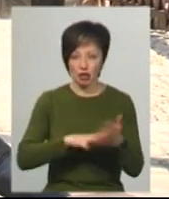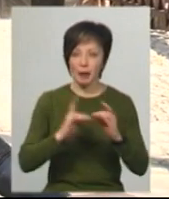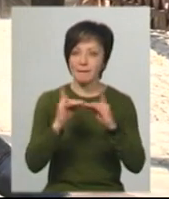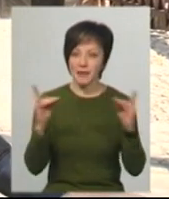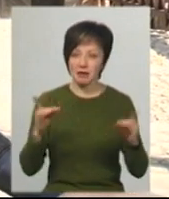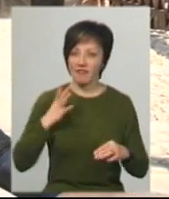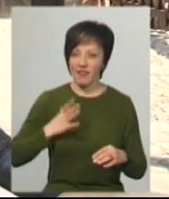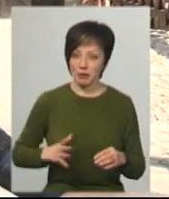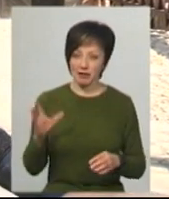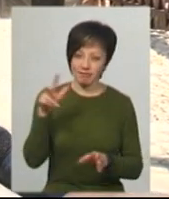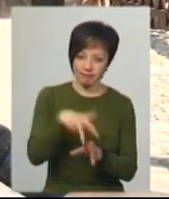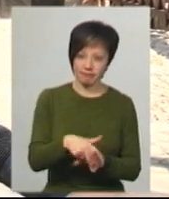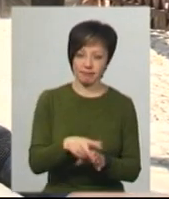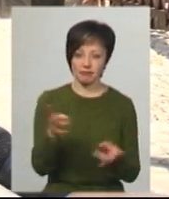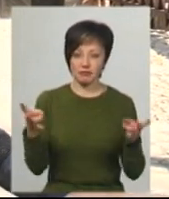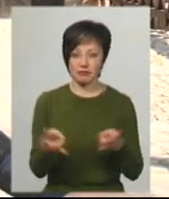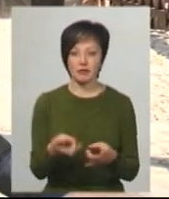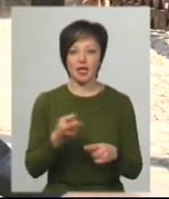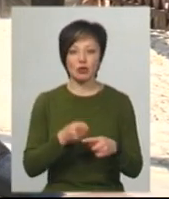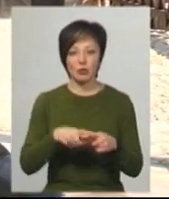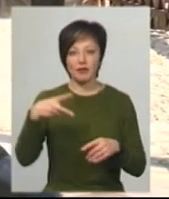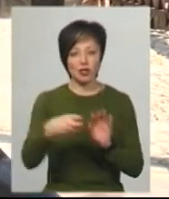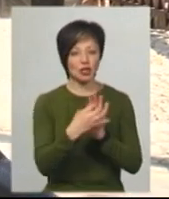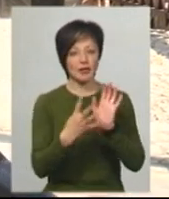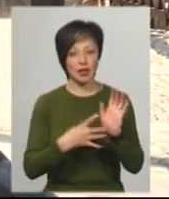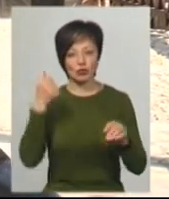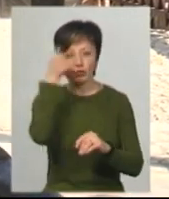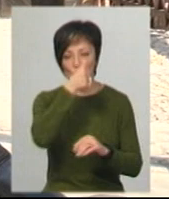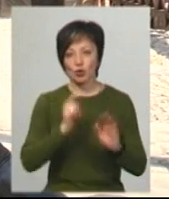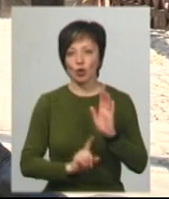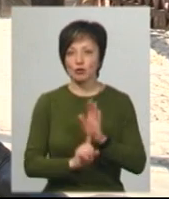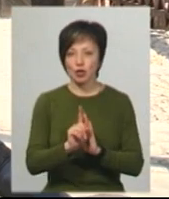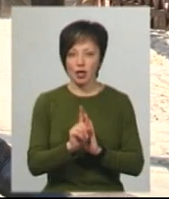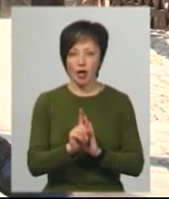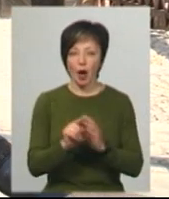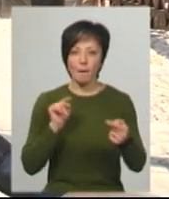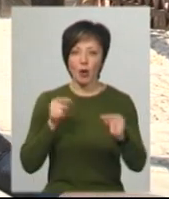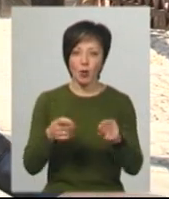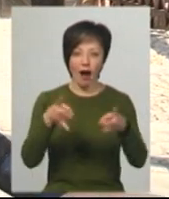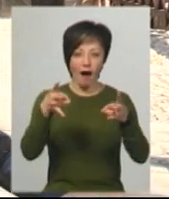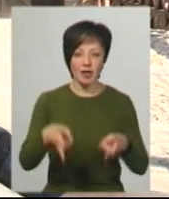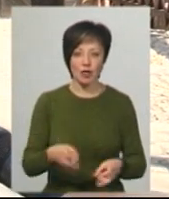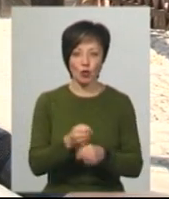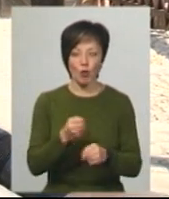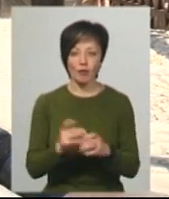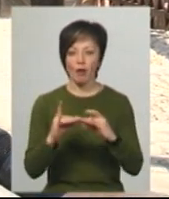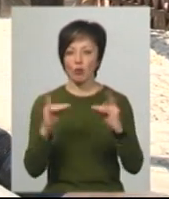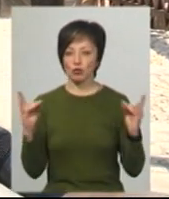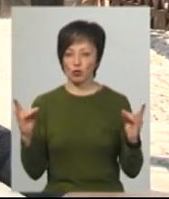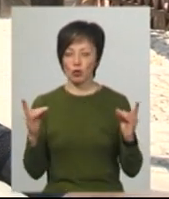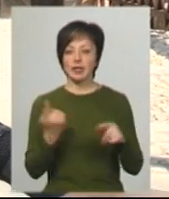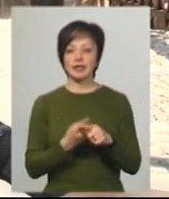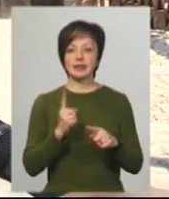навантаження. І тому в 2019 році ми розпочали протиаварійні роботи на мосту. Ці